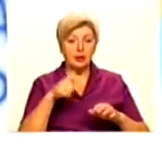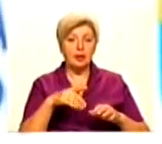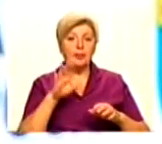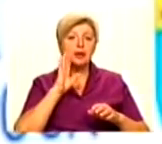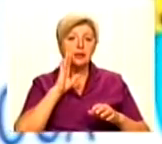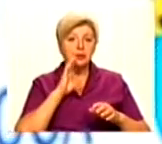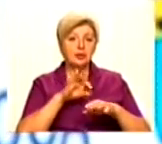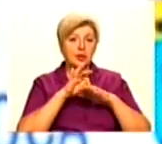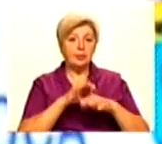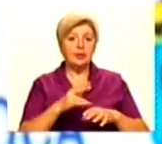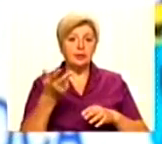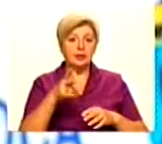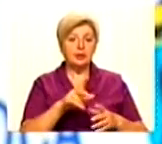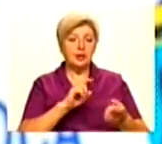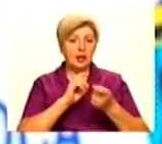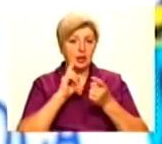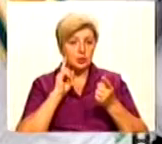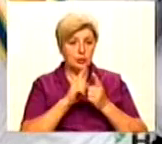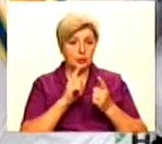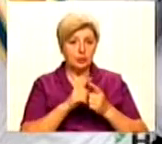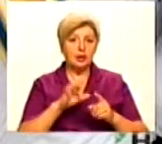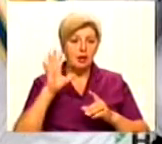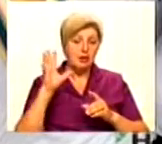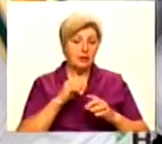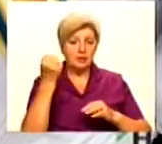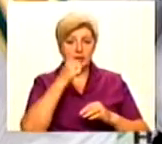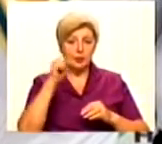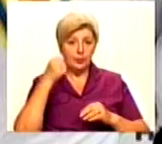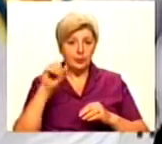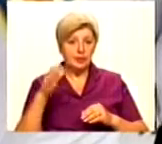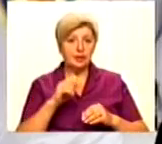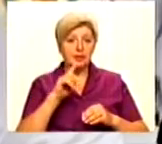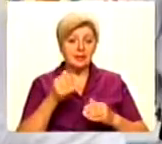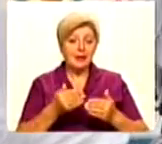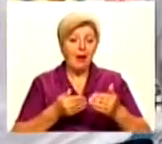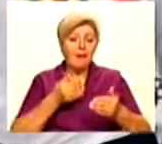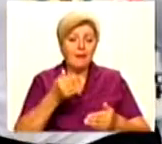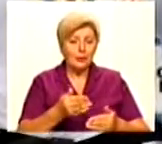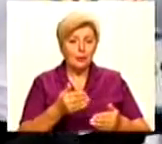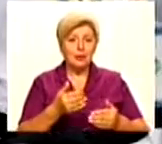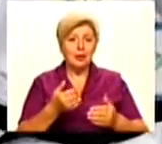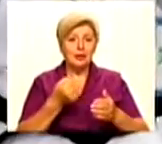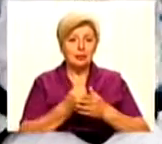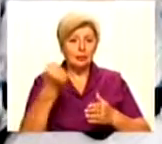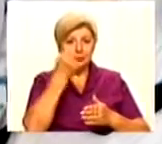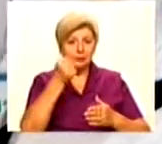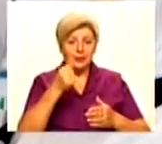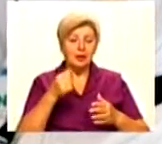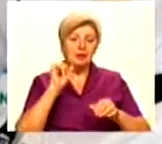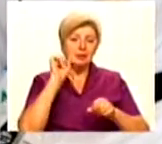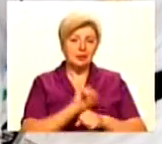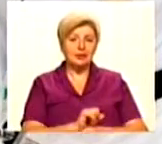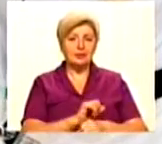провела три зустрічі і у всіх здобула впевнені дострокові перемоги. За крок від нагороди зупинилися дніпряни Данило